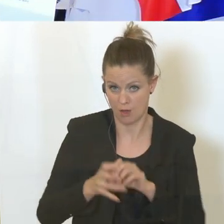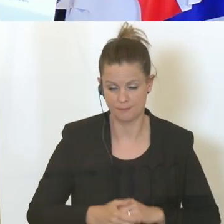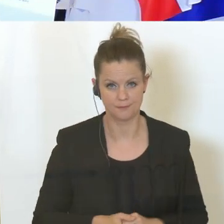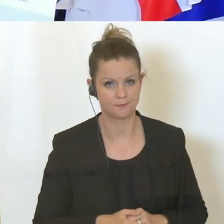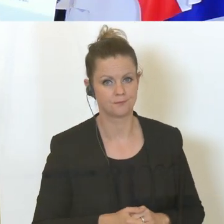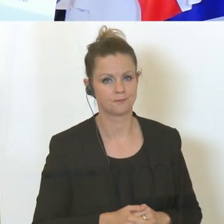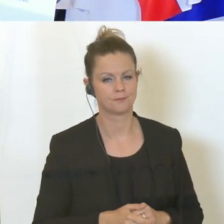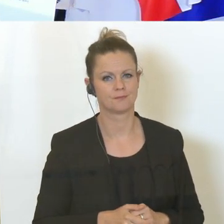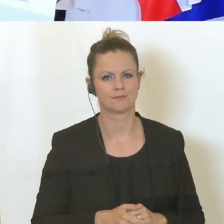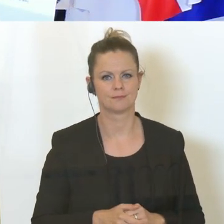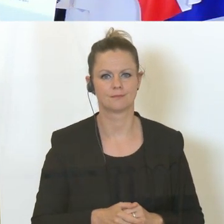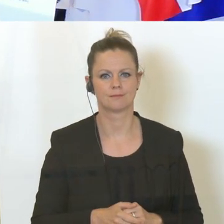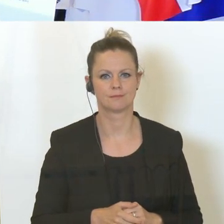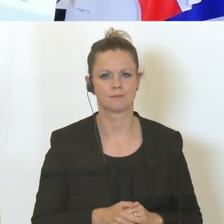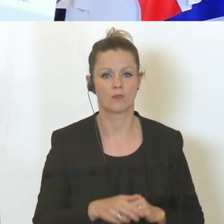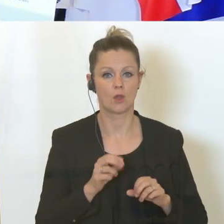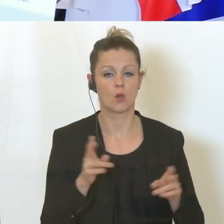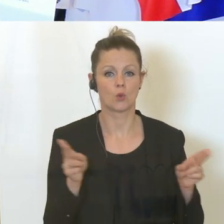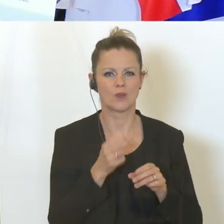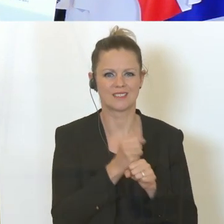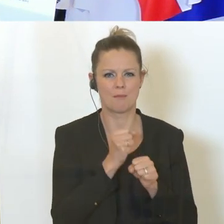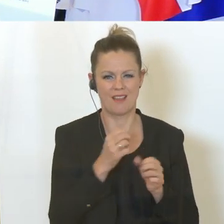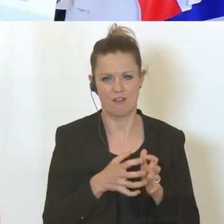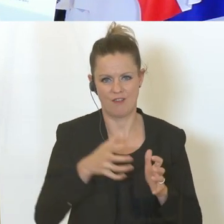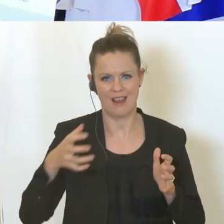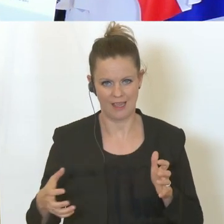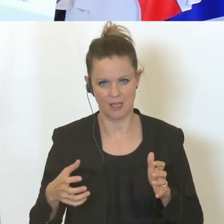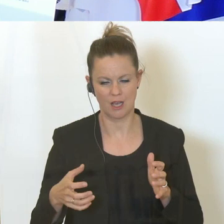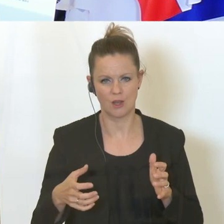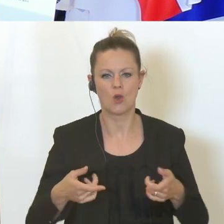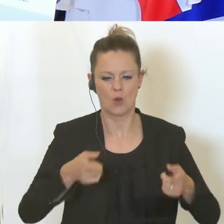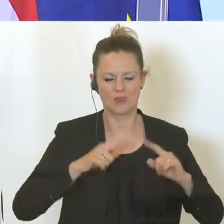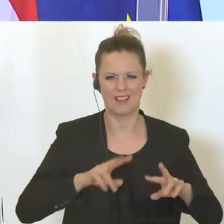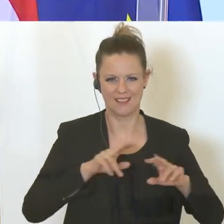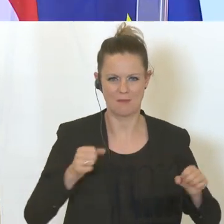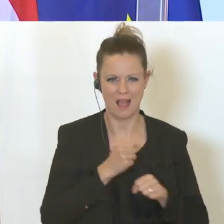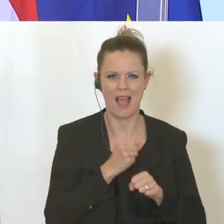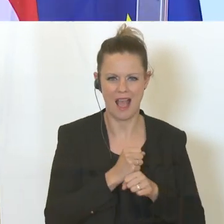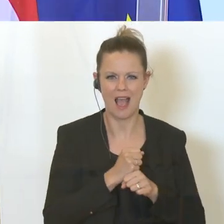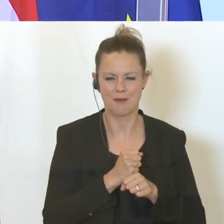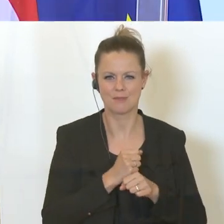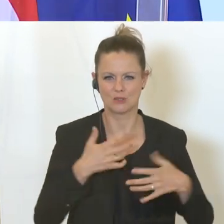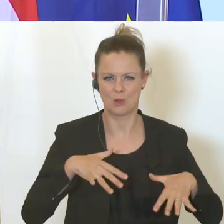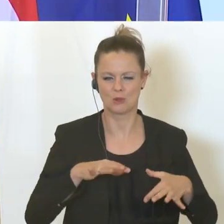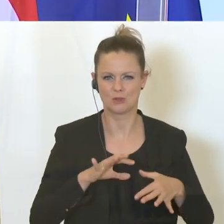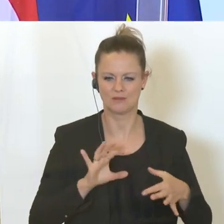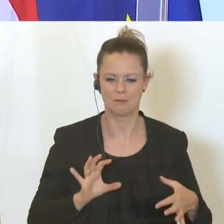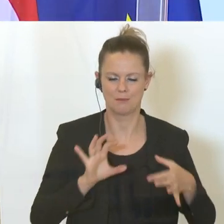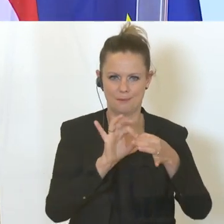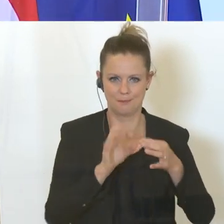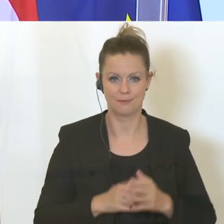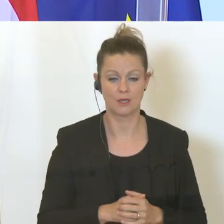Zur Frage der Verlängerung der Kurzarbeit und dann die Fragen zur Arbeitslosigkeit gekoppelt. Die